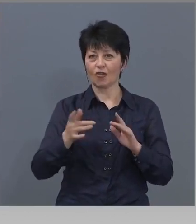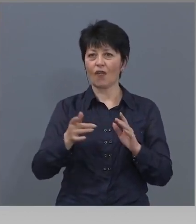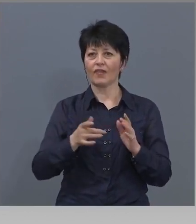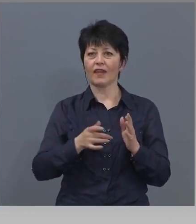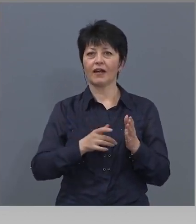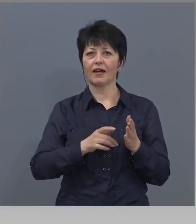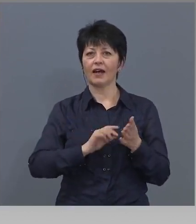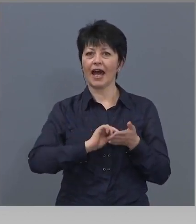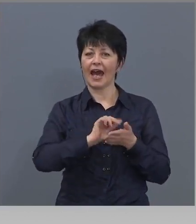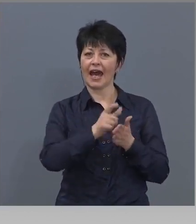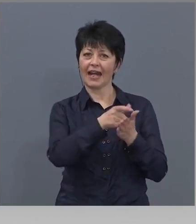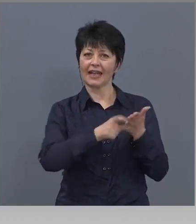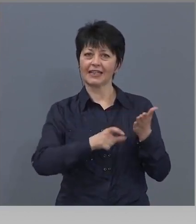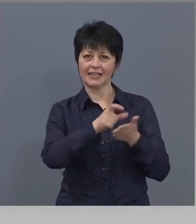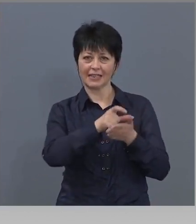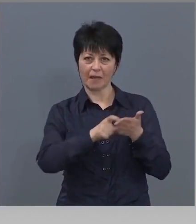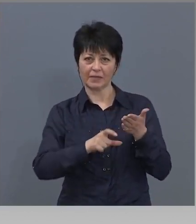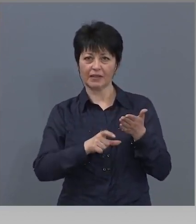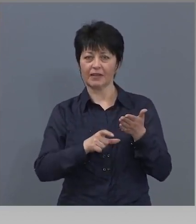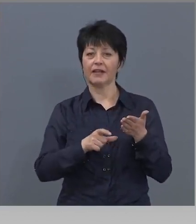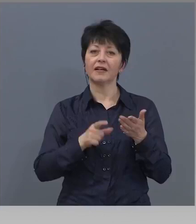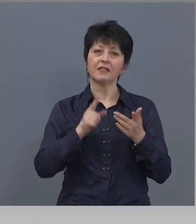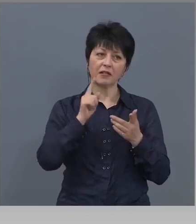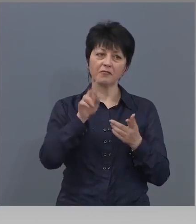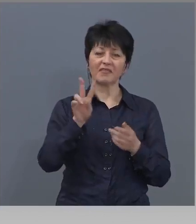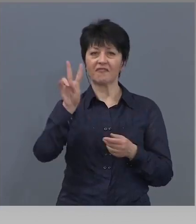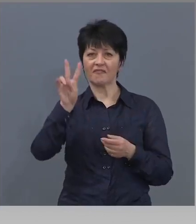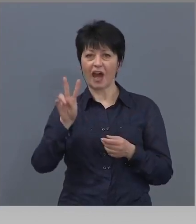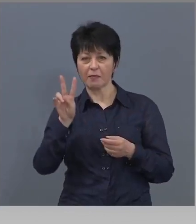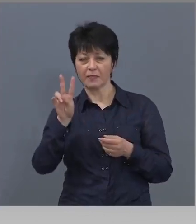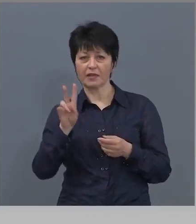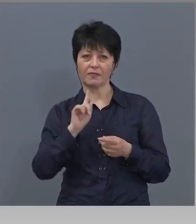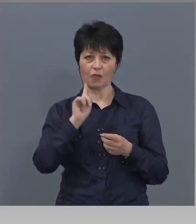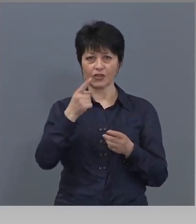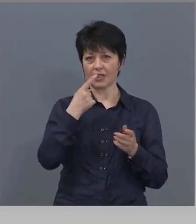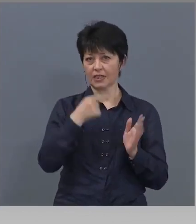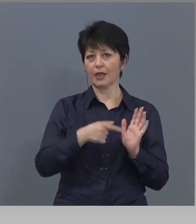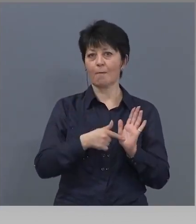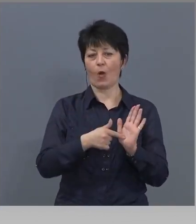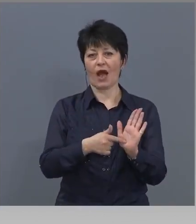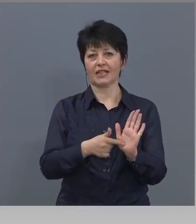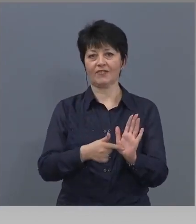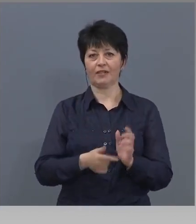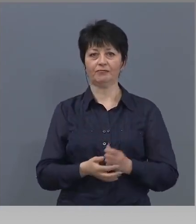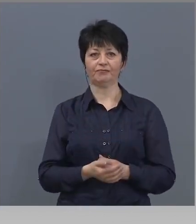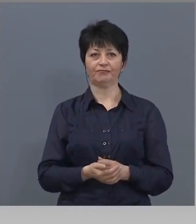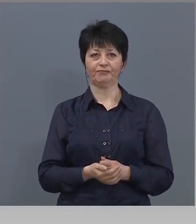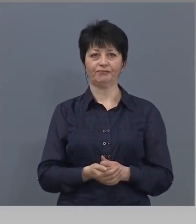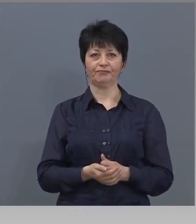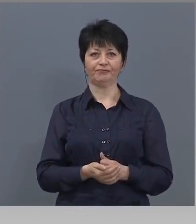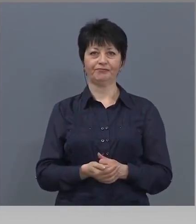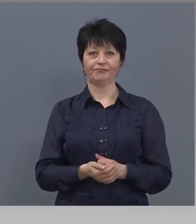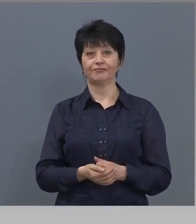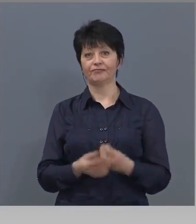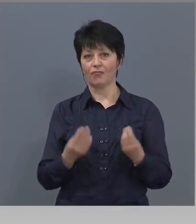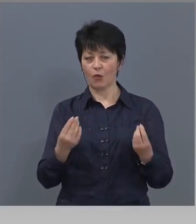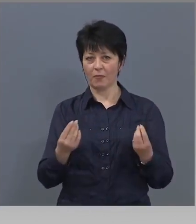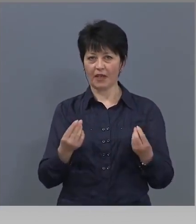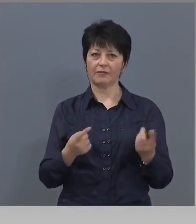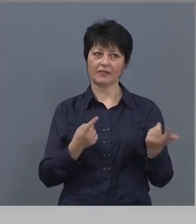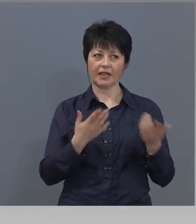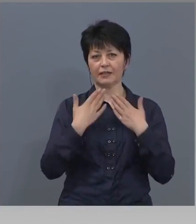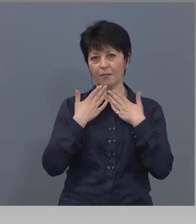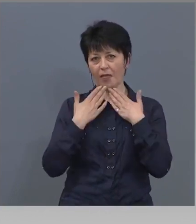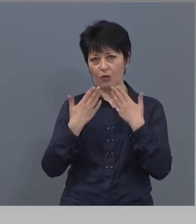вайбър, месенджер, да може да се показва и към министра Анания в същия въпрос? Добре. Да, да владиха. Ние да